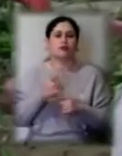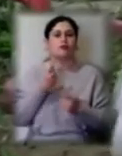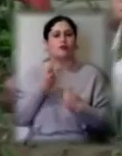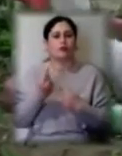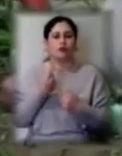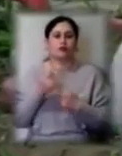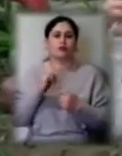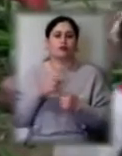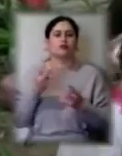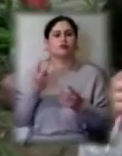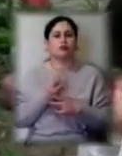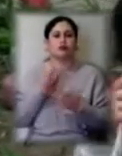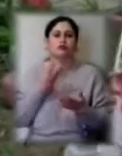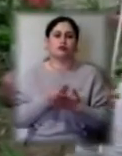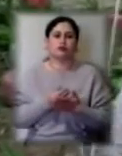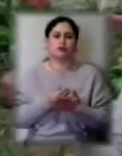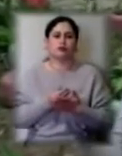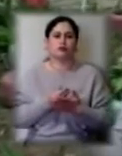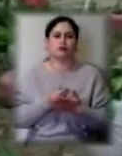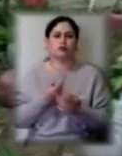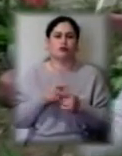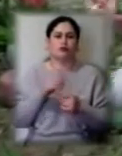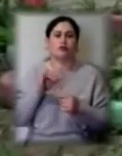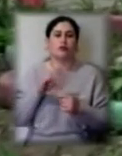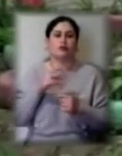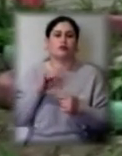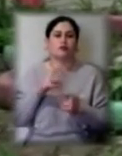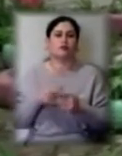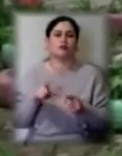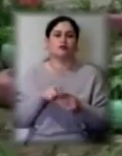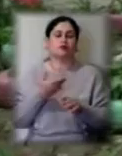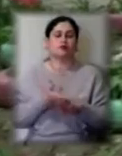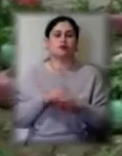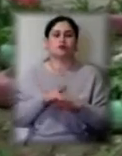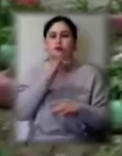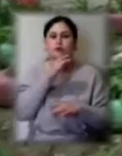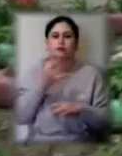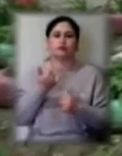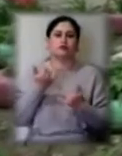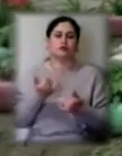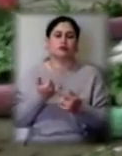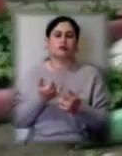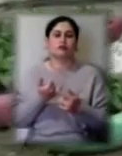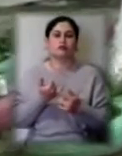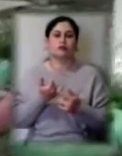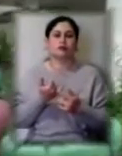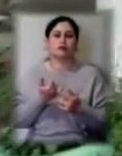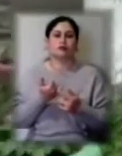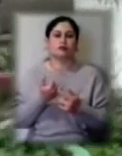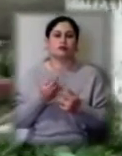нуждами своїми. І в даний момент такий тяжелий час, який зараз, тяжкий час, не